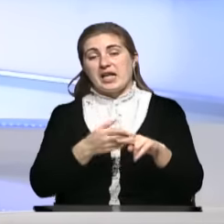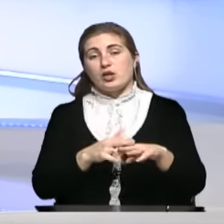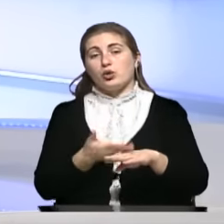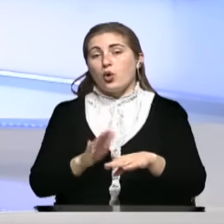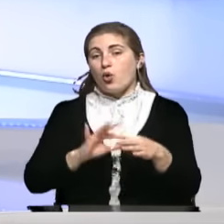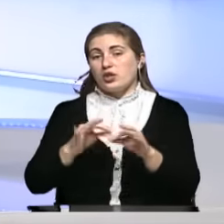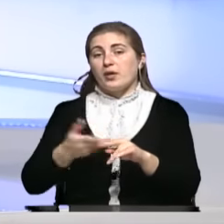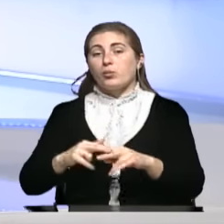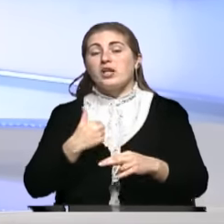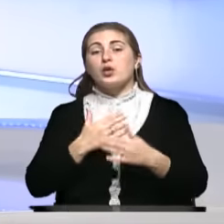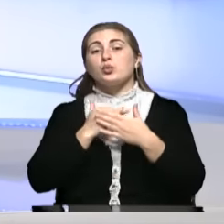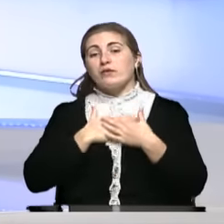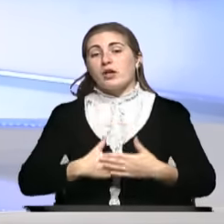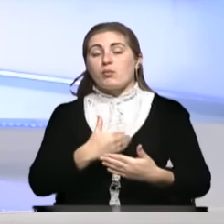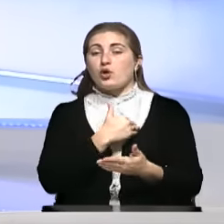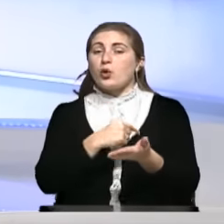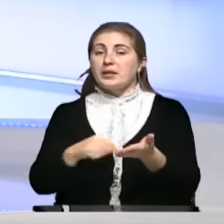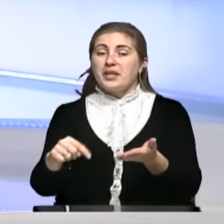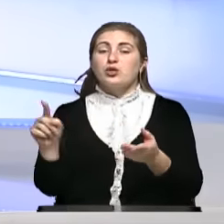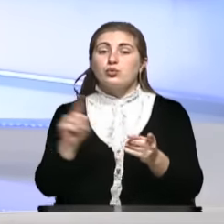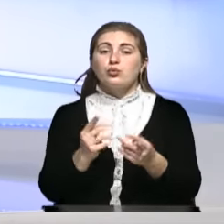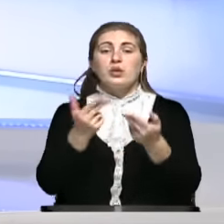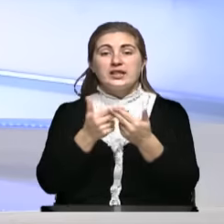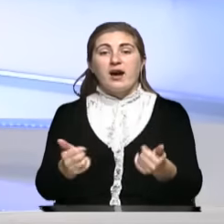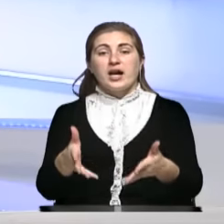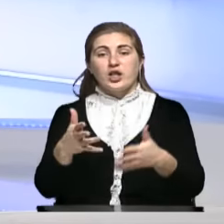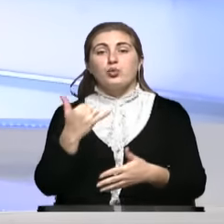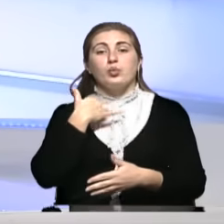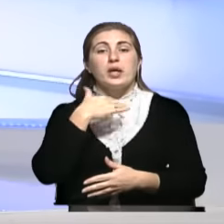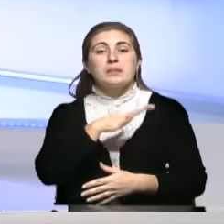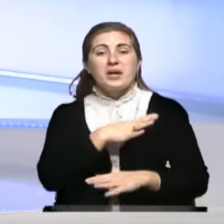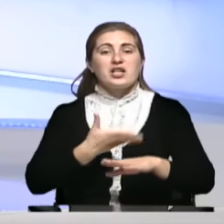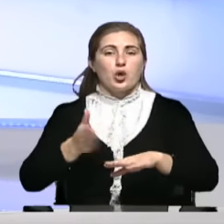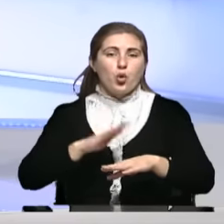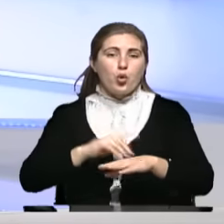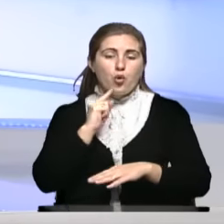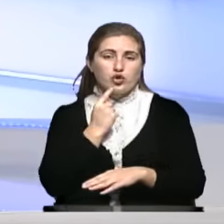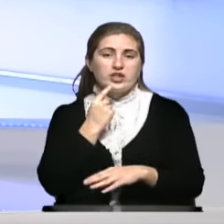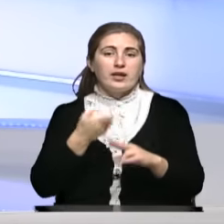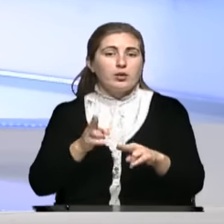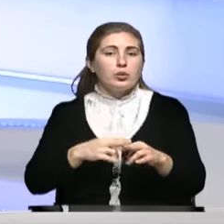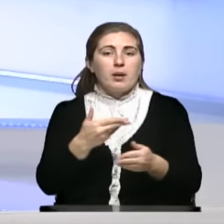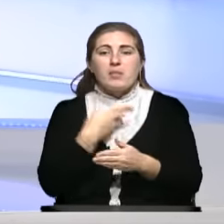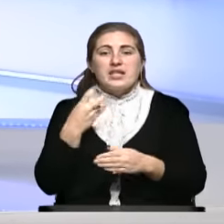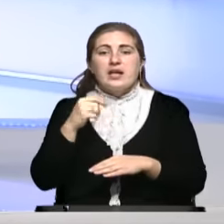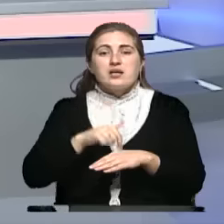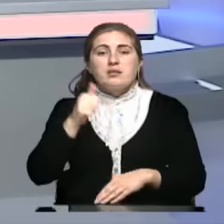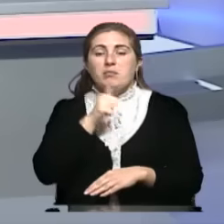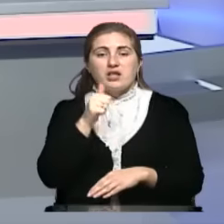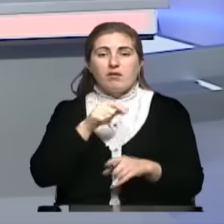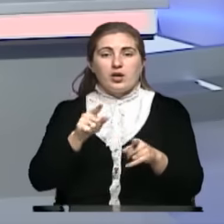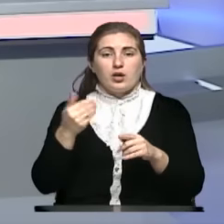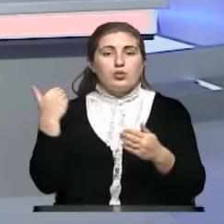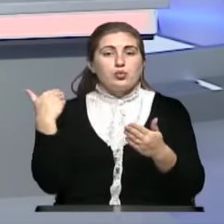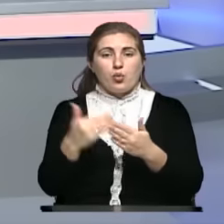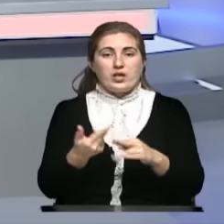удовлетворением хочу отметить, что да, конечно, у нас были сложности, сложности, которых мы не испытывали до сих пор. Нам